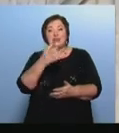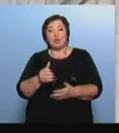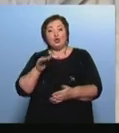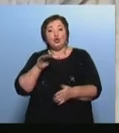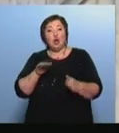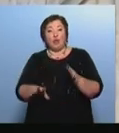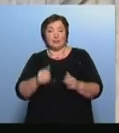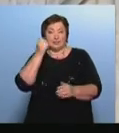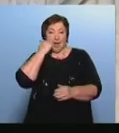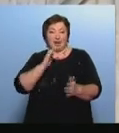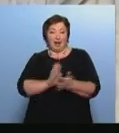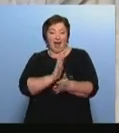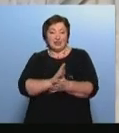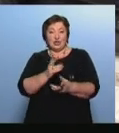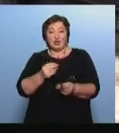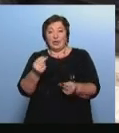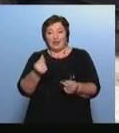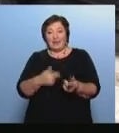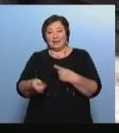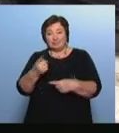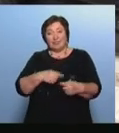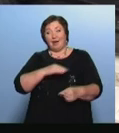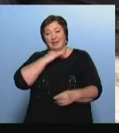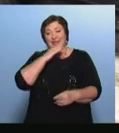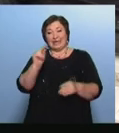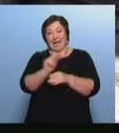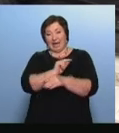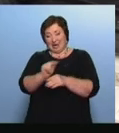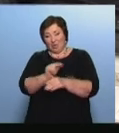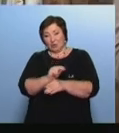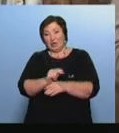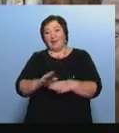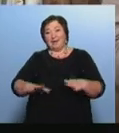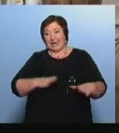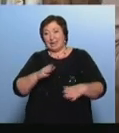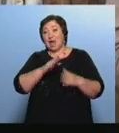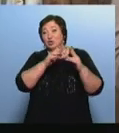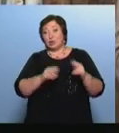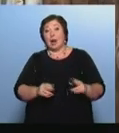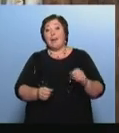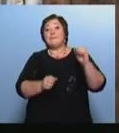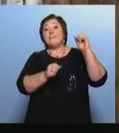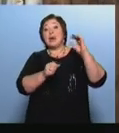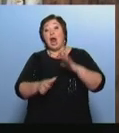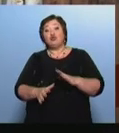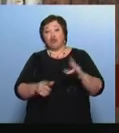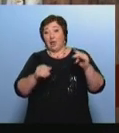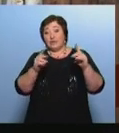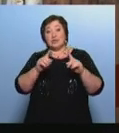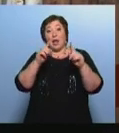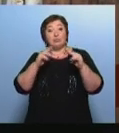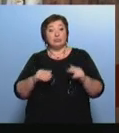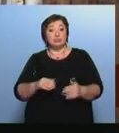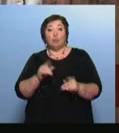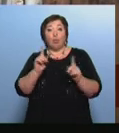журналов и бумаги Чтобы вырученных денег с лихвой хватило на ремонт громадного тренажера Парашютная вышка в Ижевске – объект уникальный К примеру, в